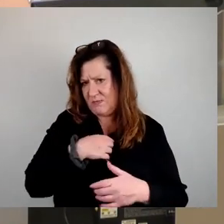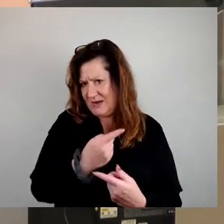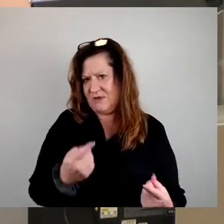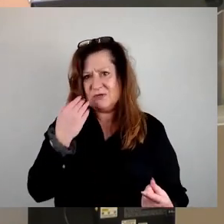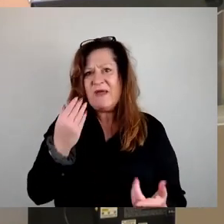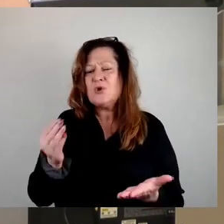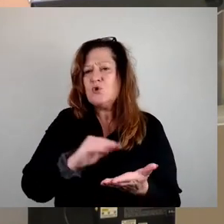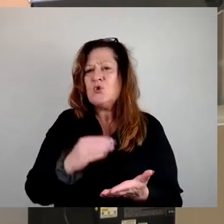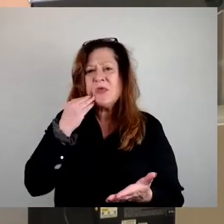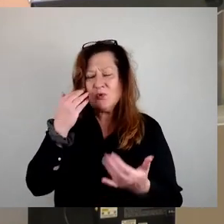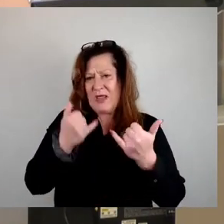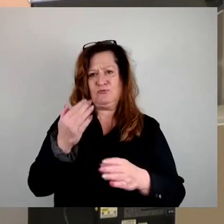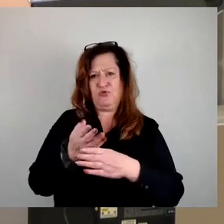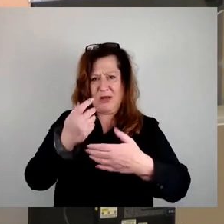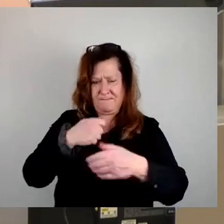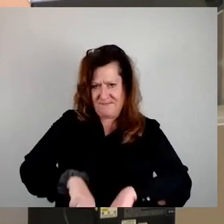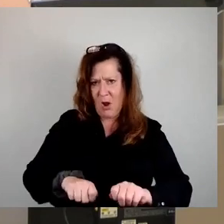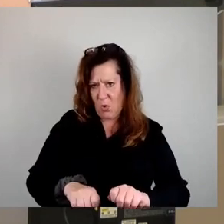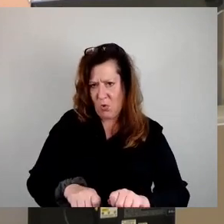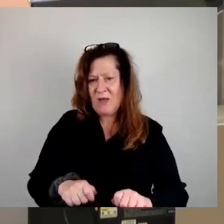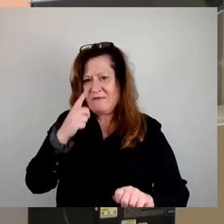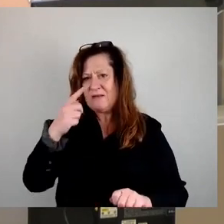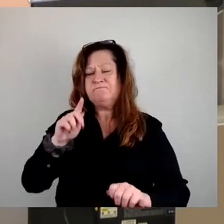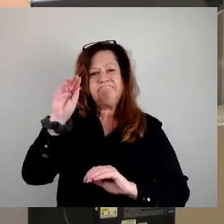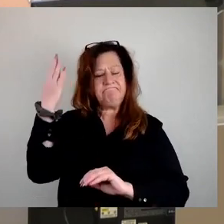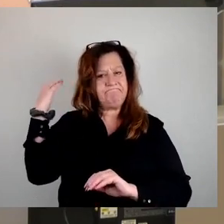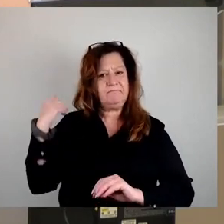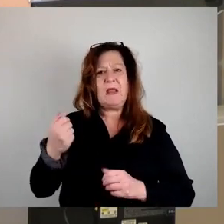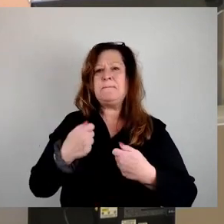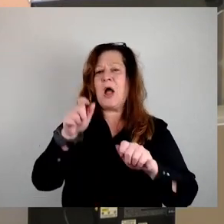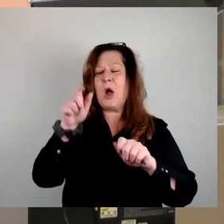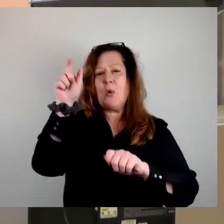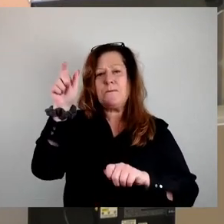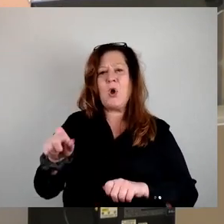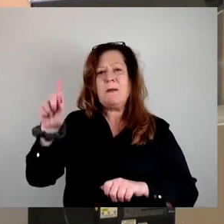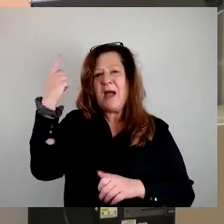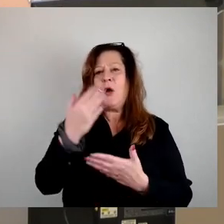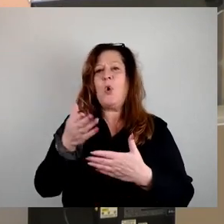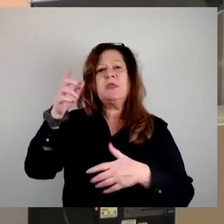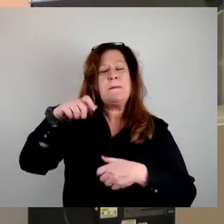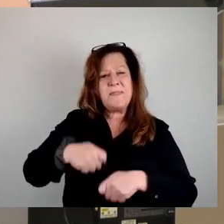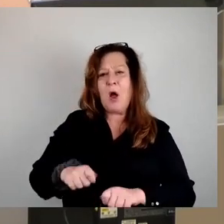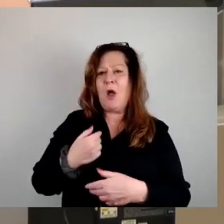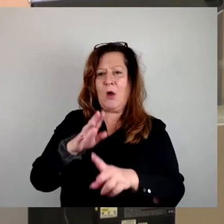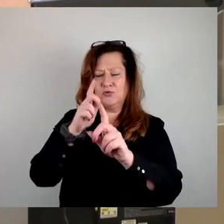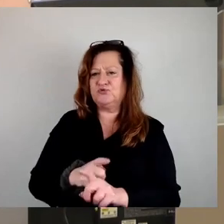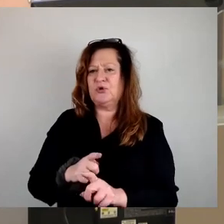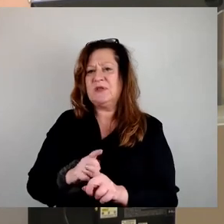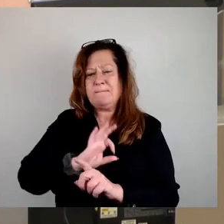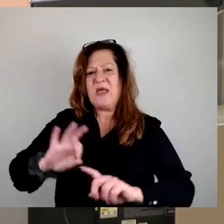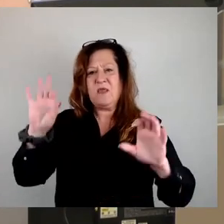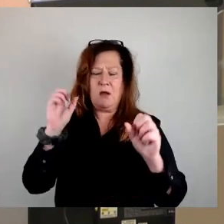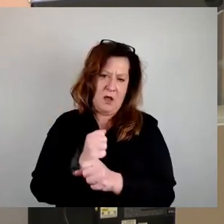alle im Bau? Hätte in der Vergangenheit der Geschäftsbereich des Baubürgermeisters und auch der Bauausschuss effizient mit den Bauinvestoren gearbeitet und Baurecht